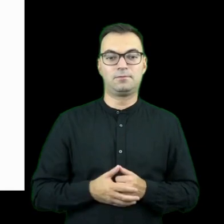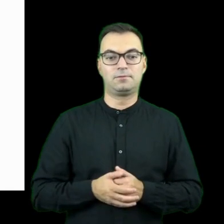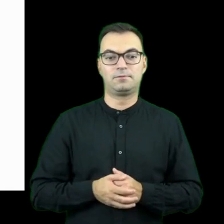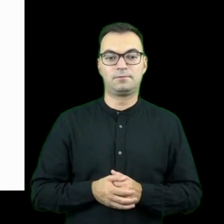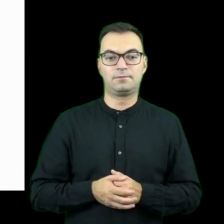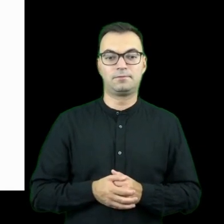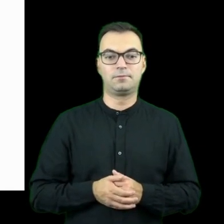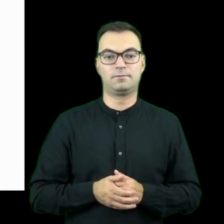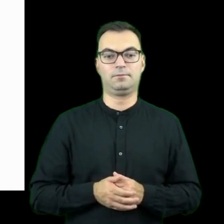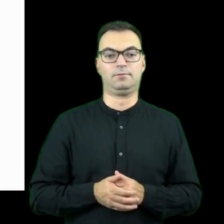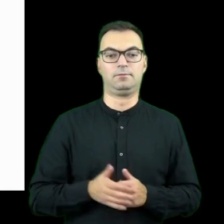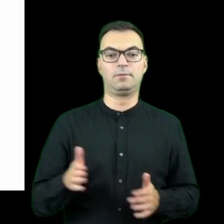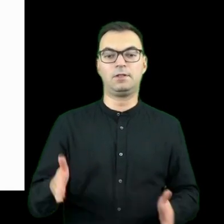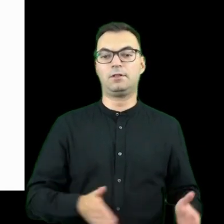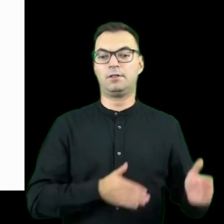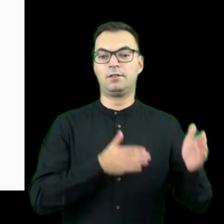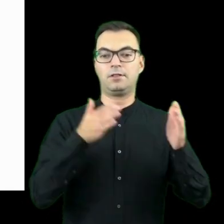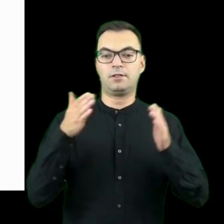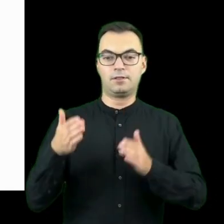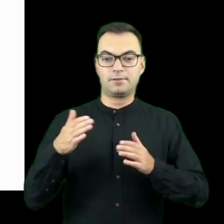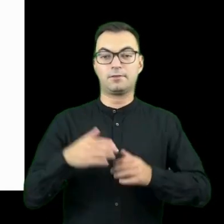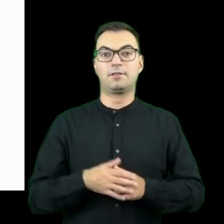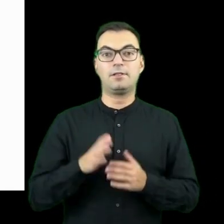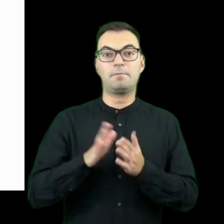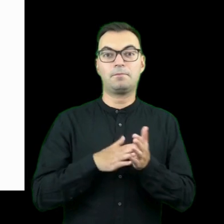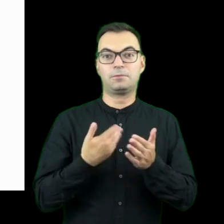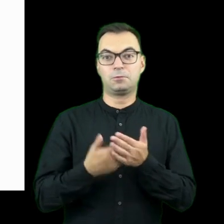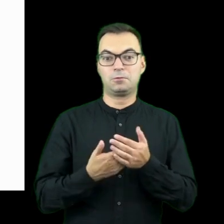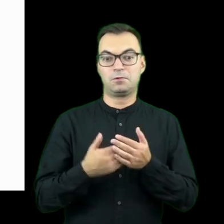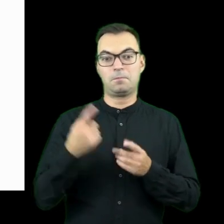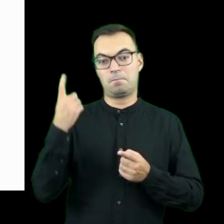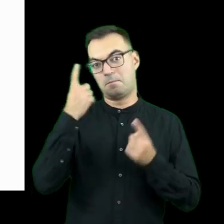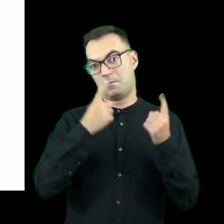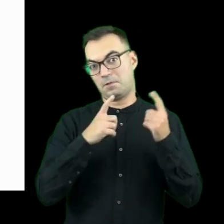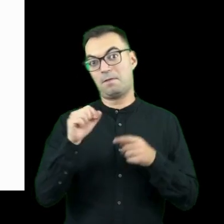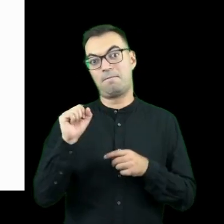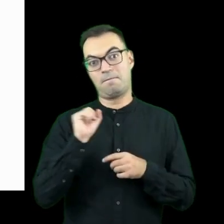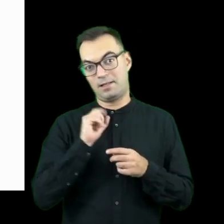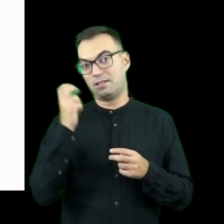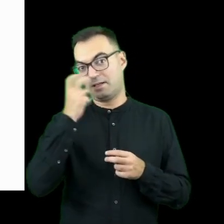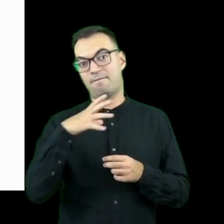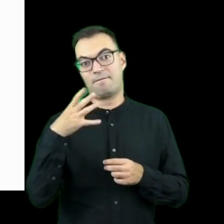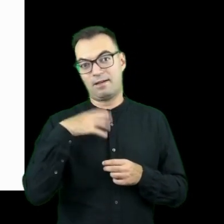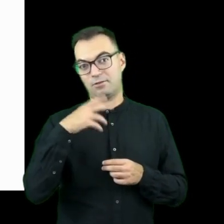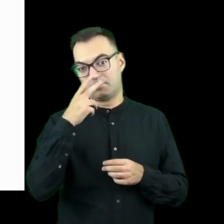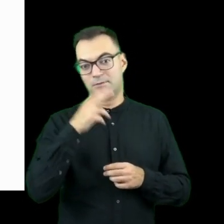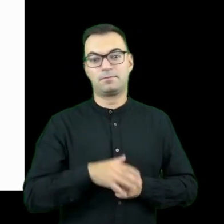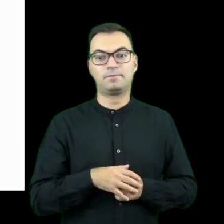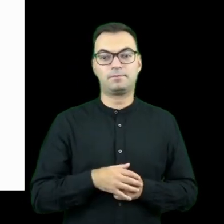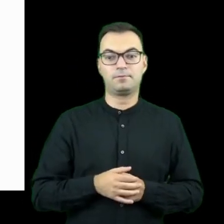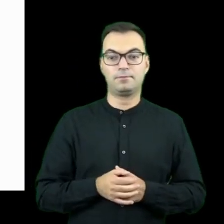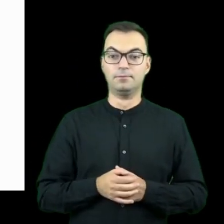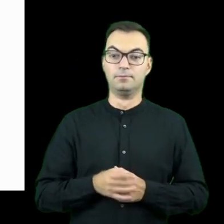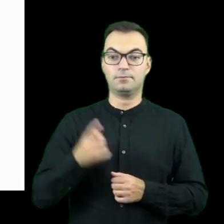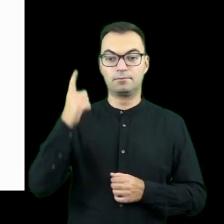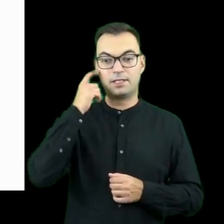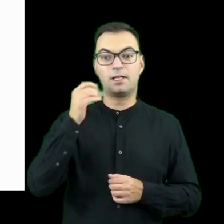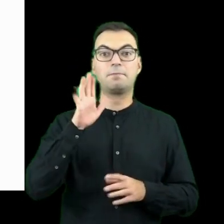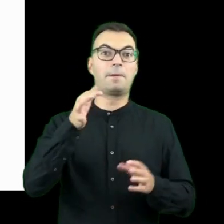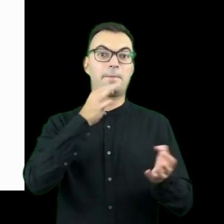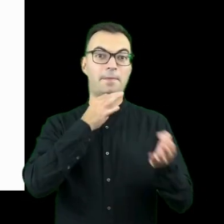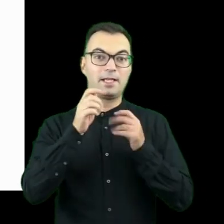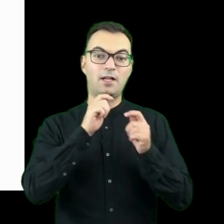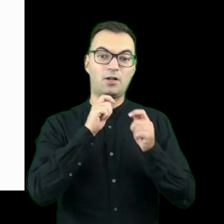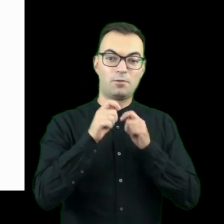stała się bardzo dużą innowacją. Dobra, kolejny przykład, którego myślę, że warto się przyjrzeć. Pamiętajcie,